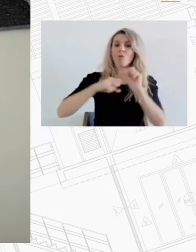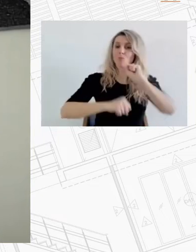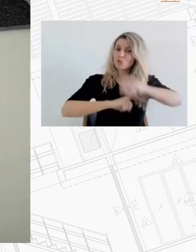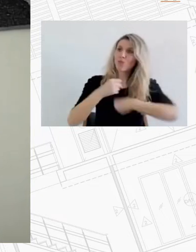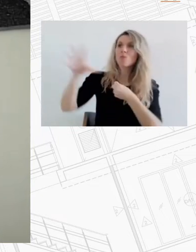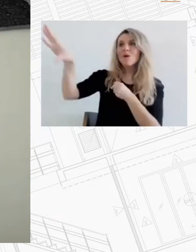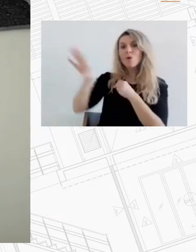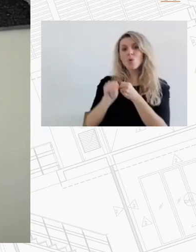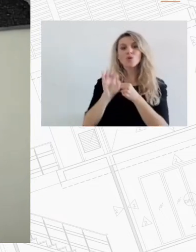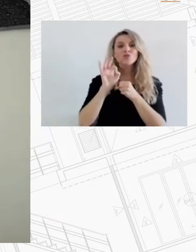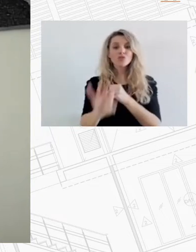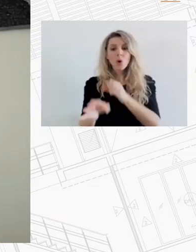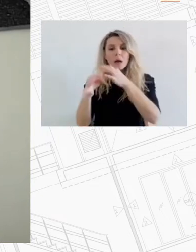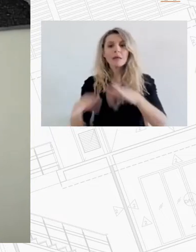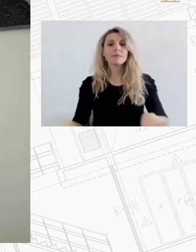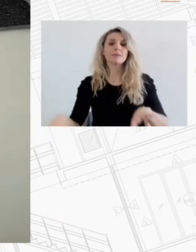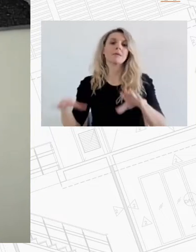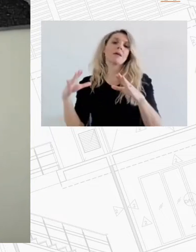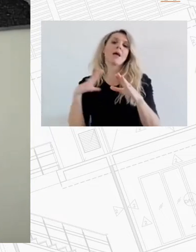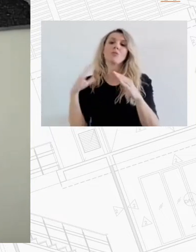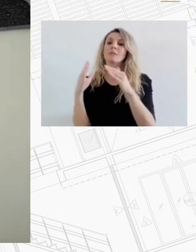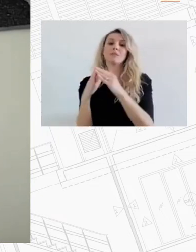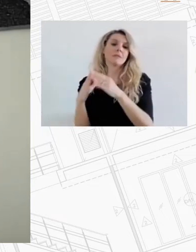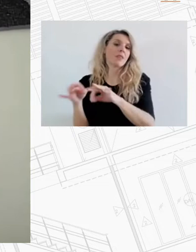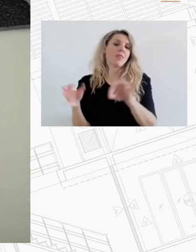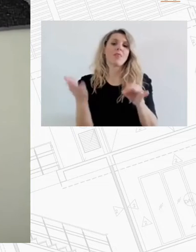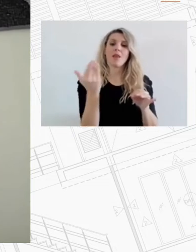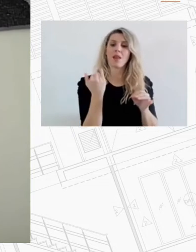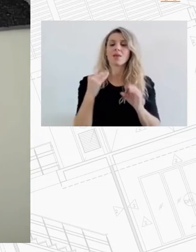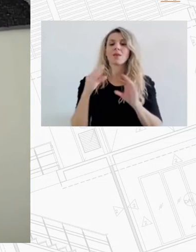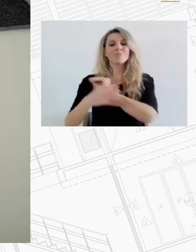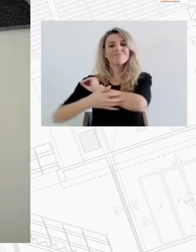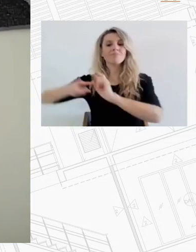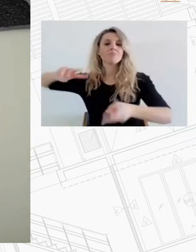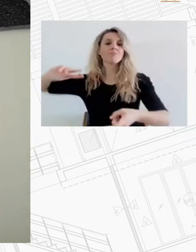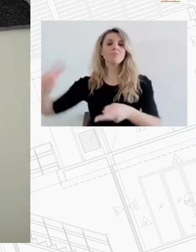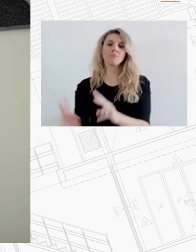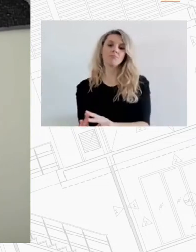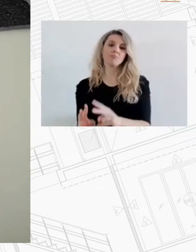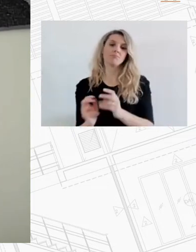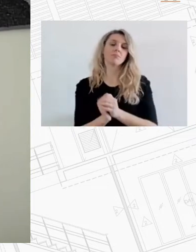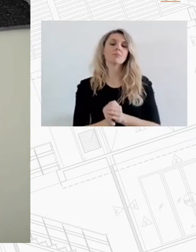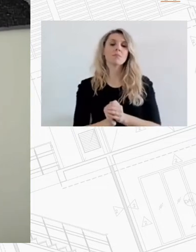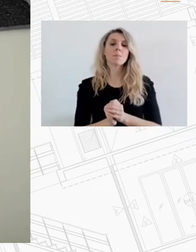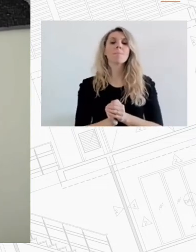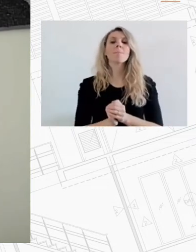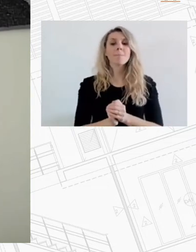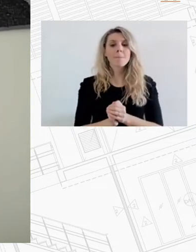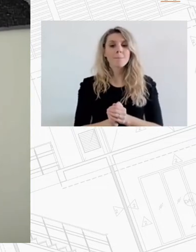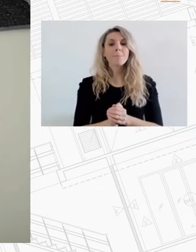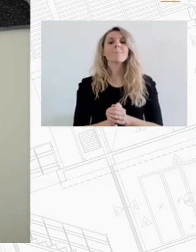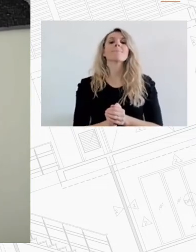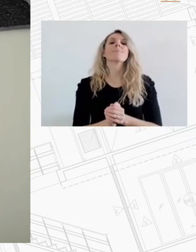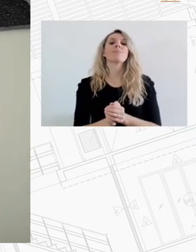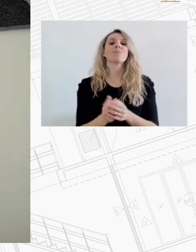αστεγίας και επιδιώκουν να εξασφαλίσουν βιώσιμες επιλογές στους πολίτες τους Στο πνεύμα αυτό